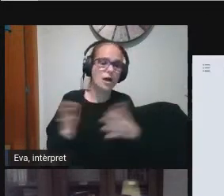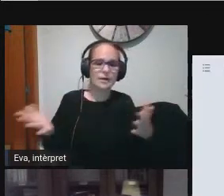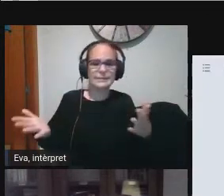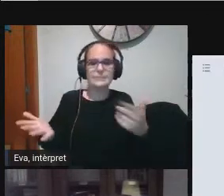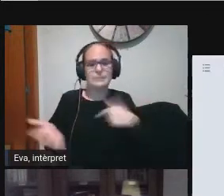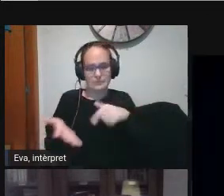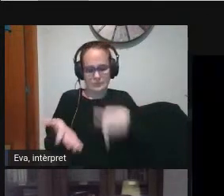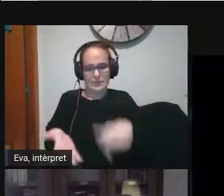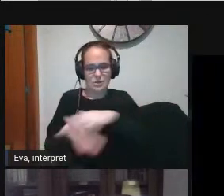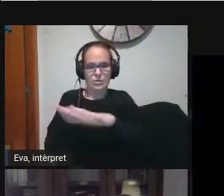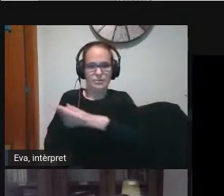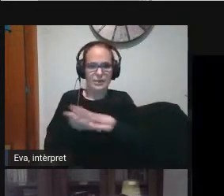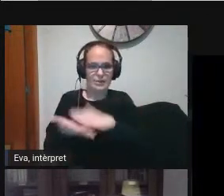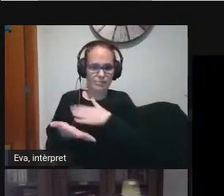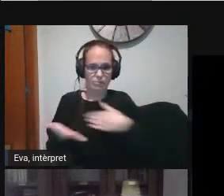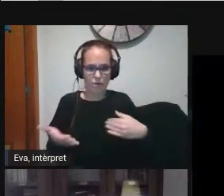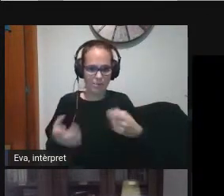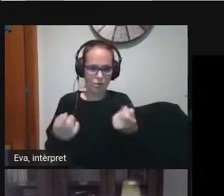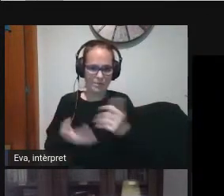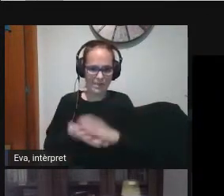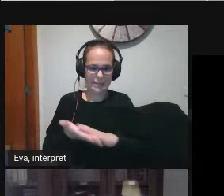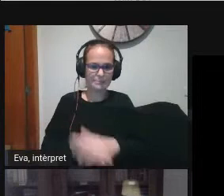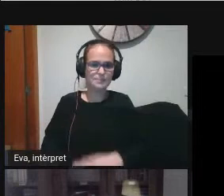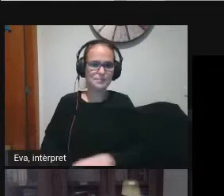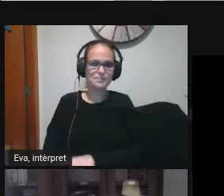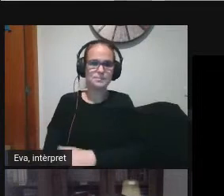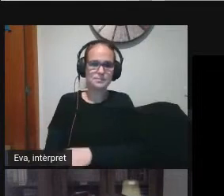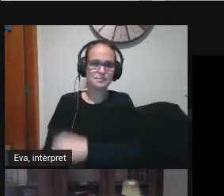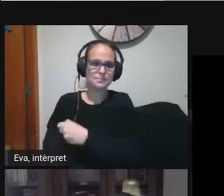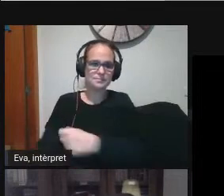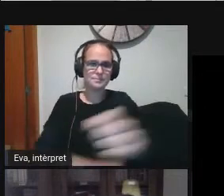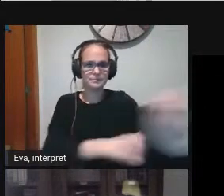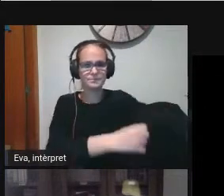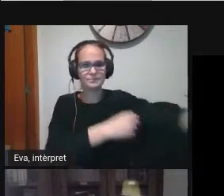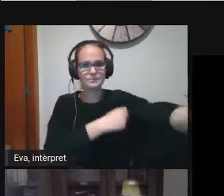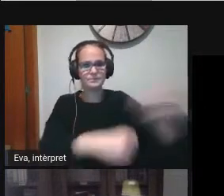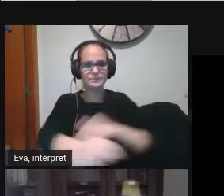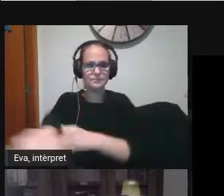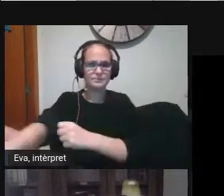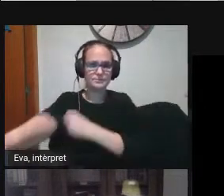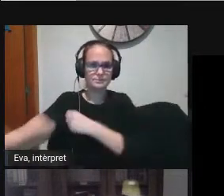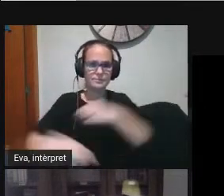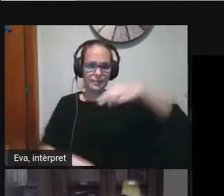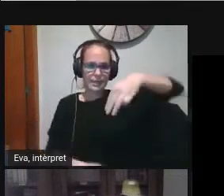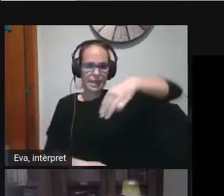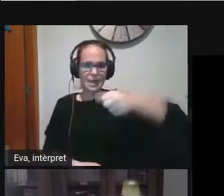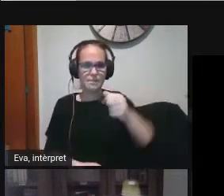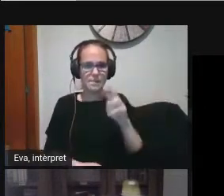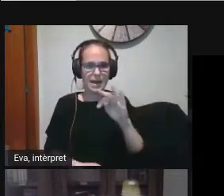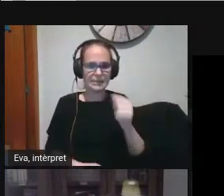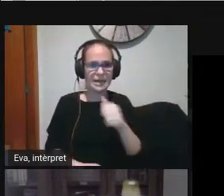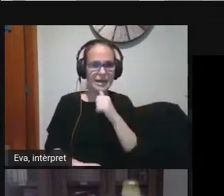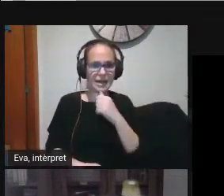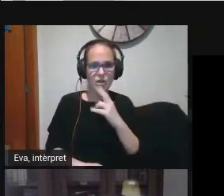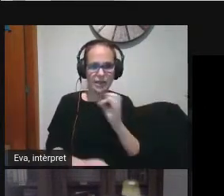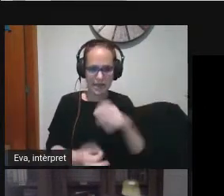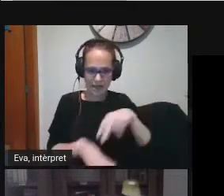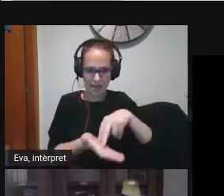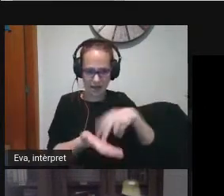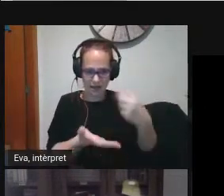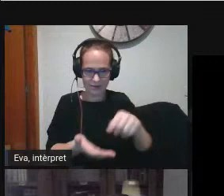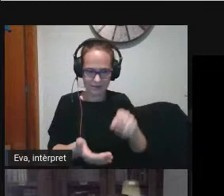volem parlar volem parlar una mica no? la Marta que no ha dit res encara Marta que també està aquí